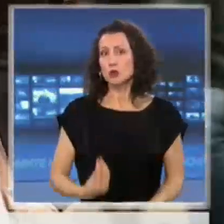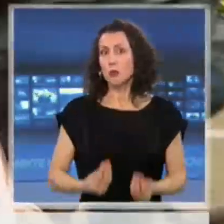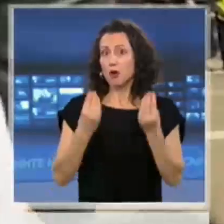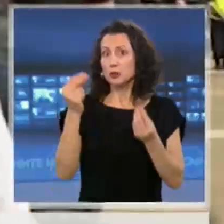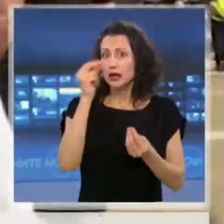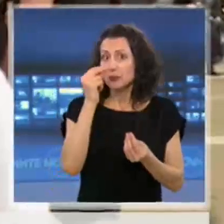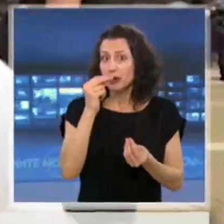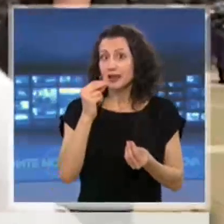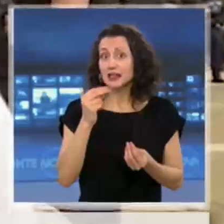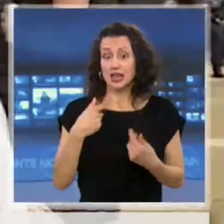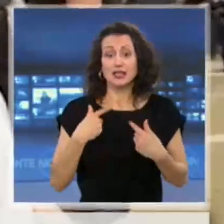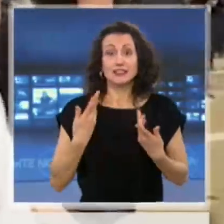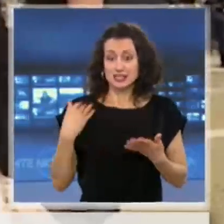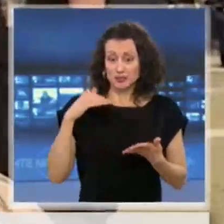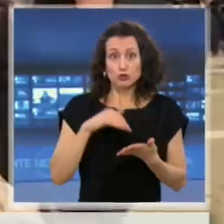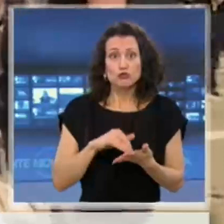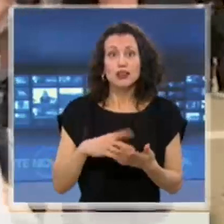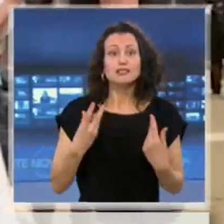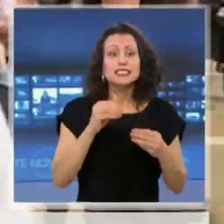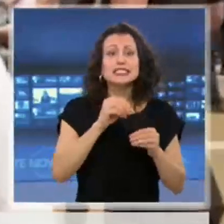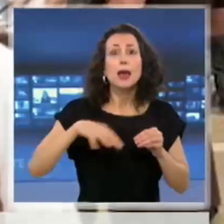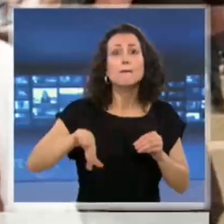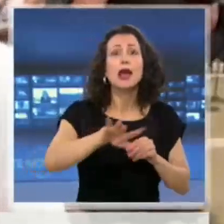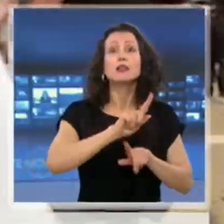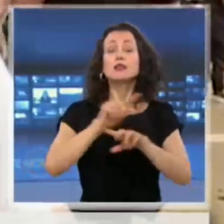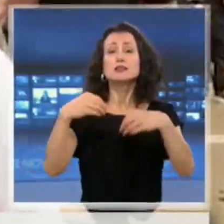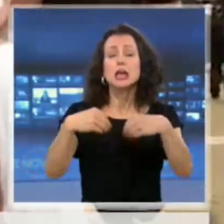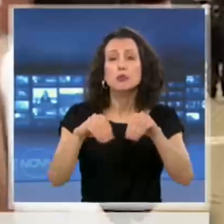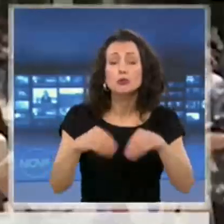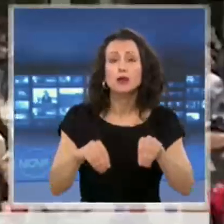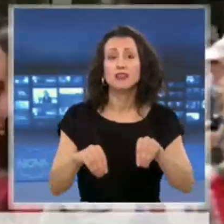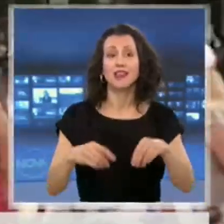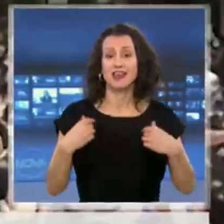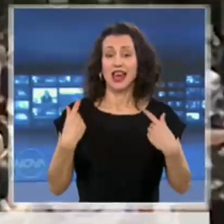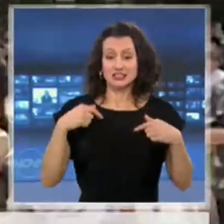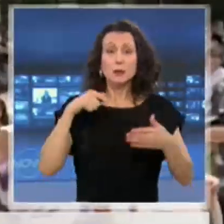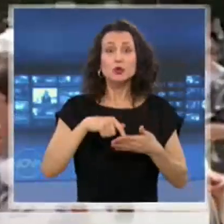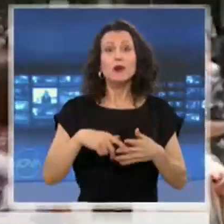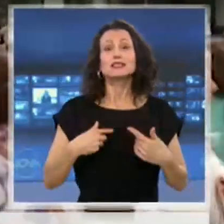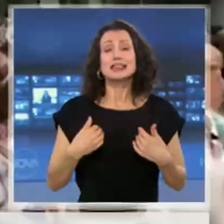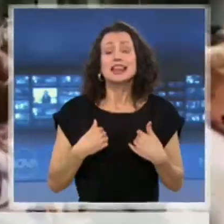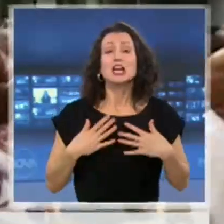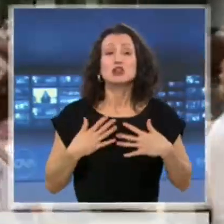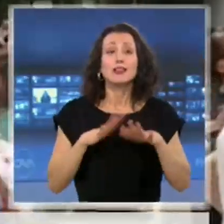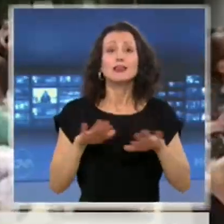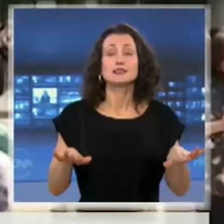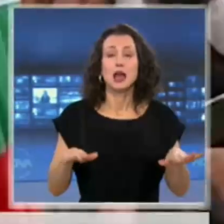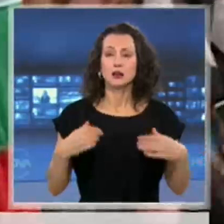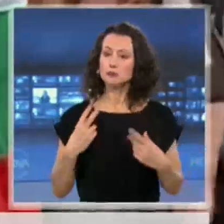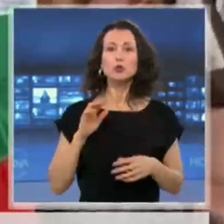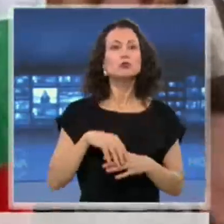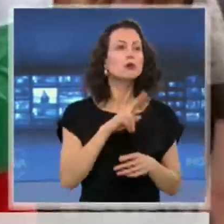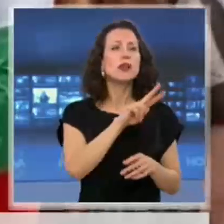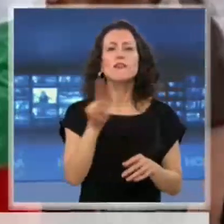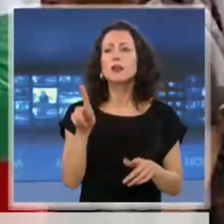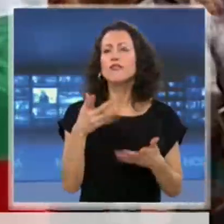За земята да е наша, да ни се продават. Това най-вече за децата ни. Дойдох за да видя първо какви хора са тук, защото за мен е важно да